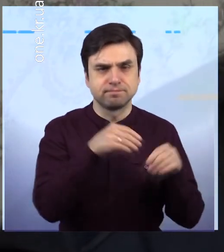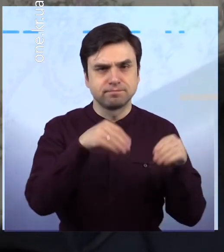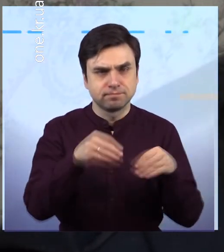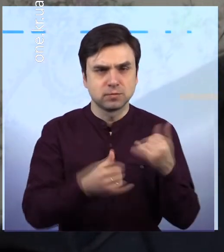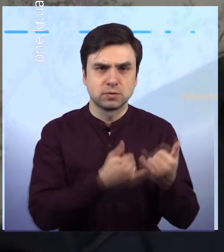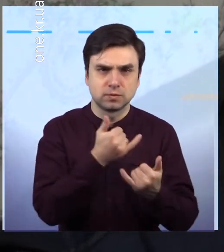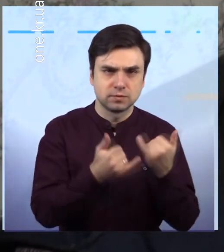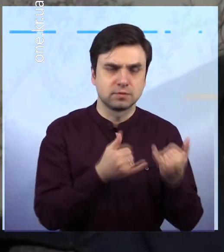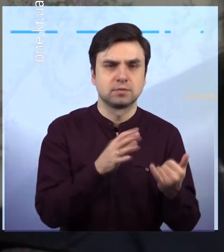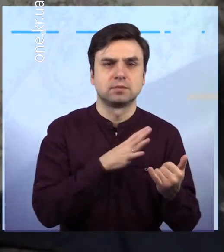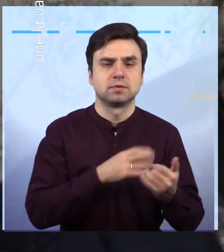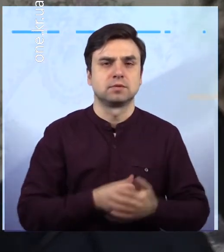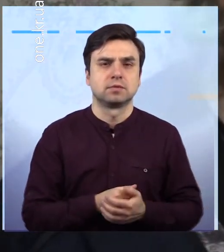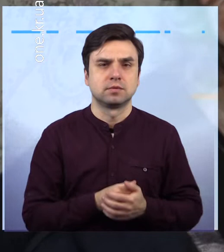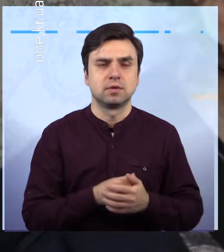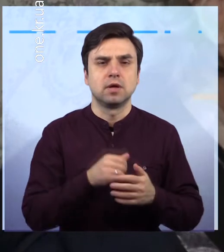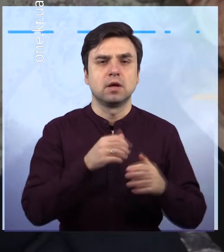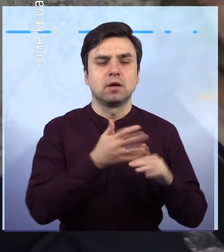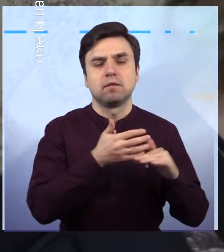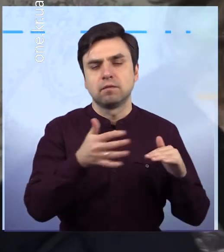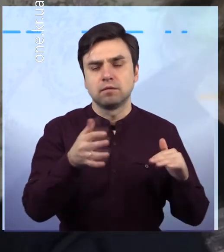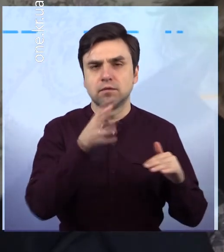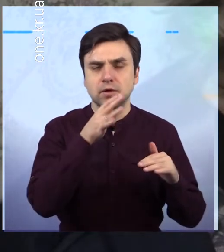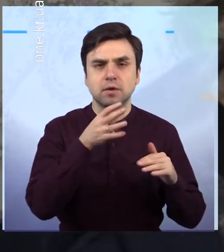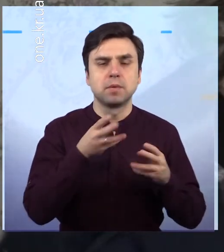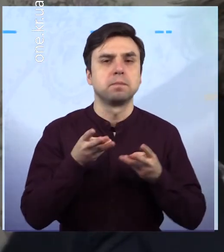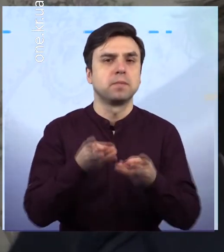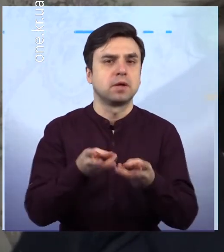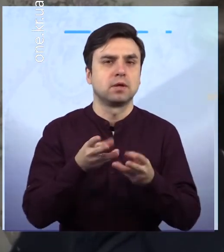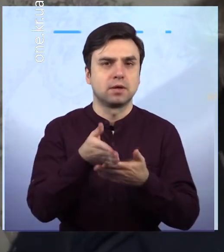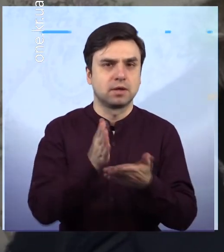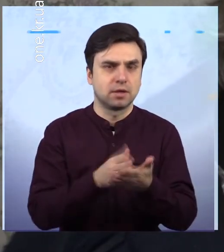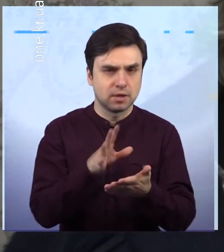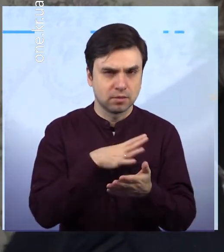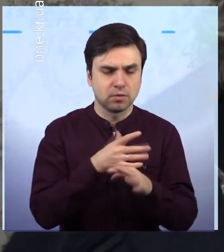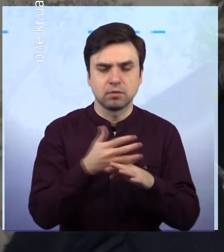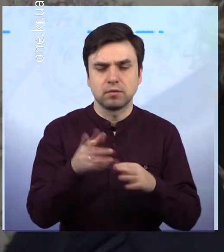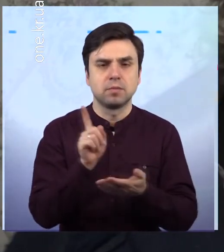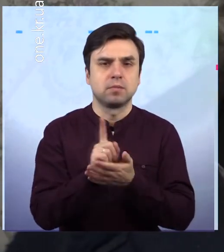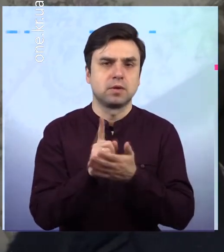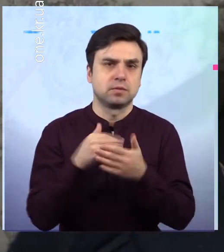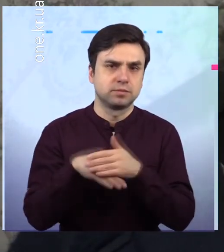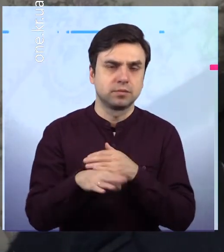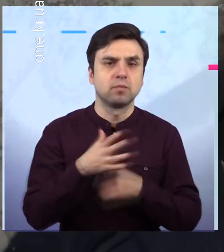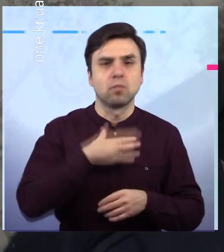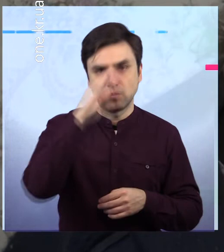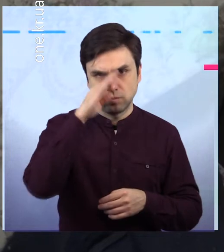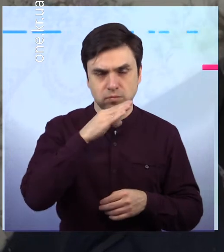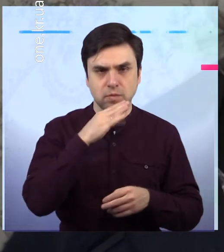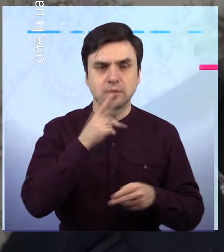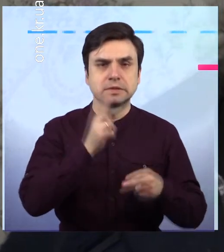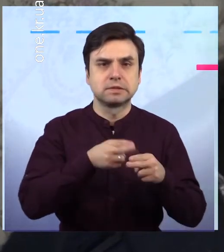кузнець був, ну вже він покійний. А так от ми з мамочкою ось ці останні 30 років